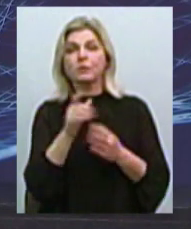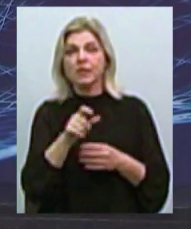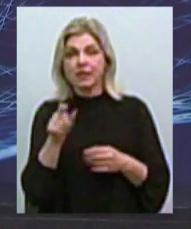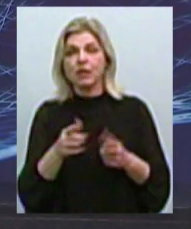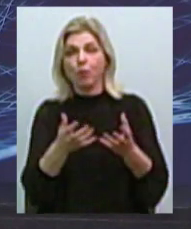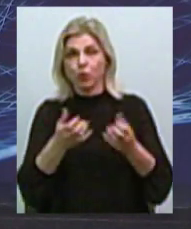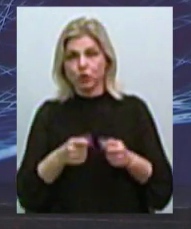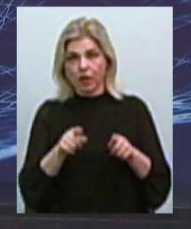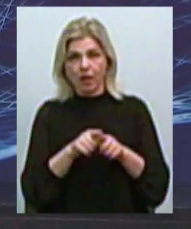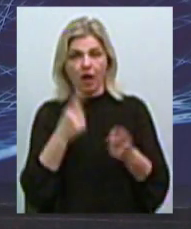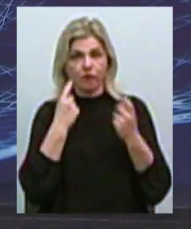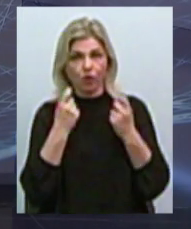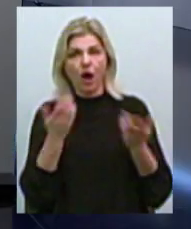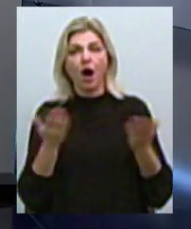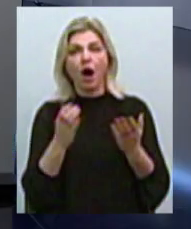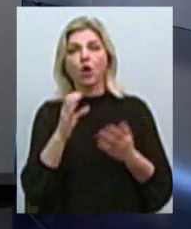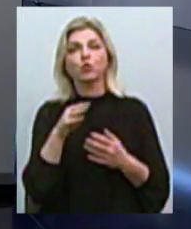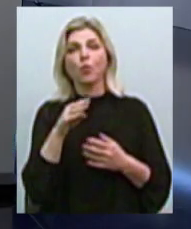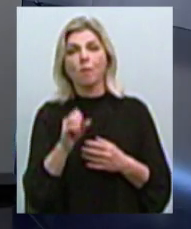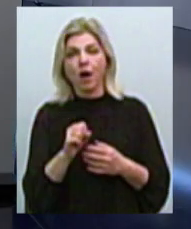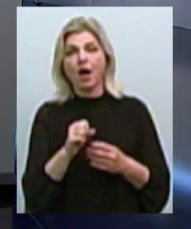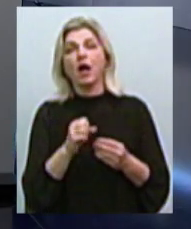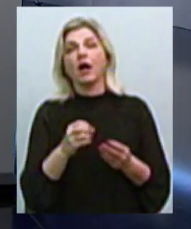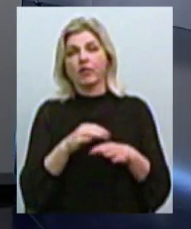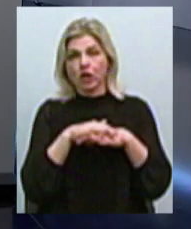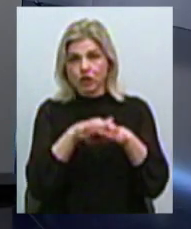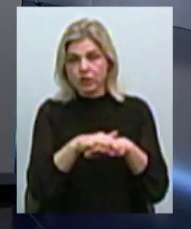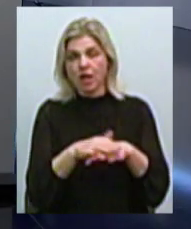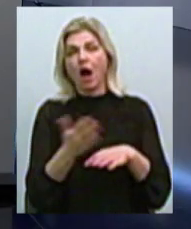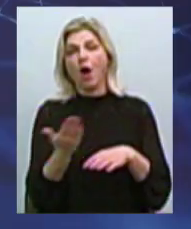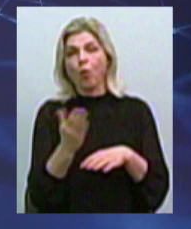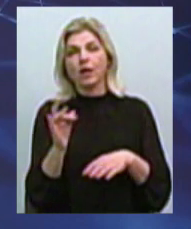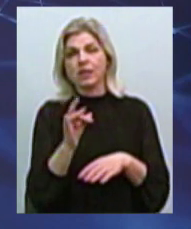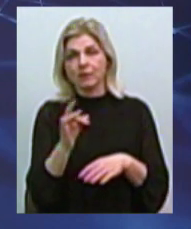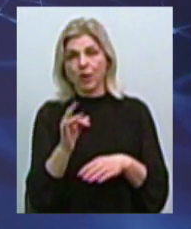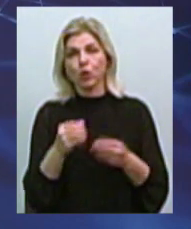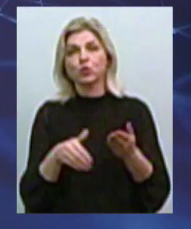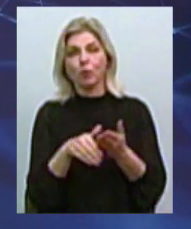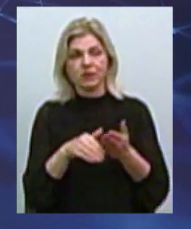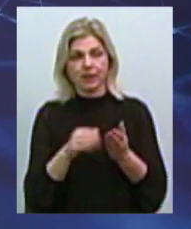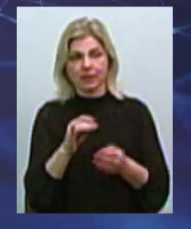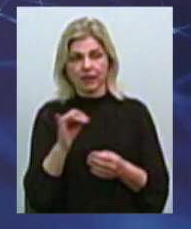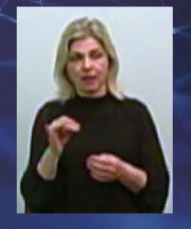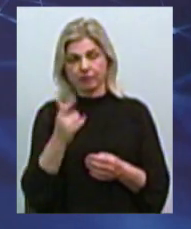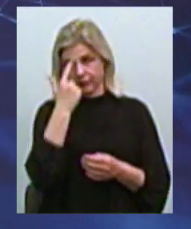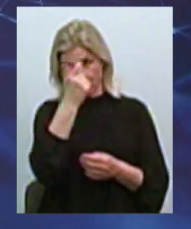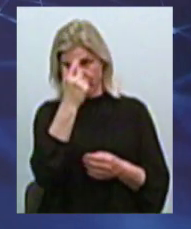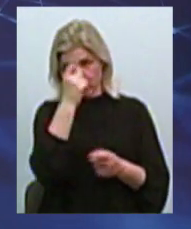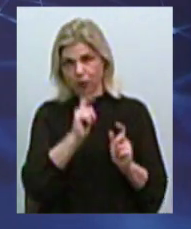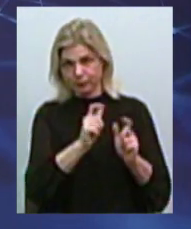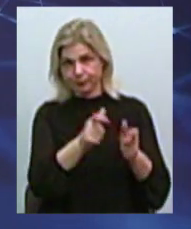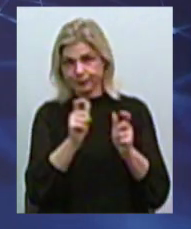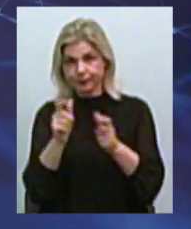таку інформацію, якія сумма начислена, якій розмір субсидій перечислення. Не нацелаються повідомлення, так? Да.